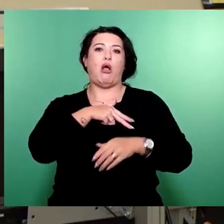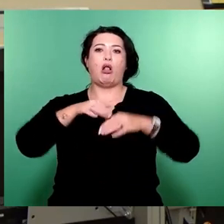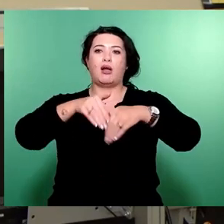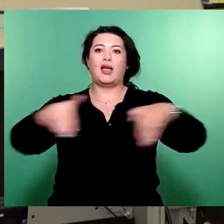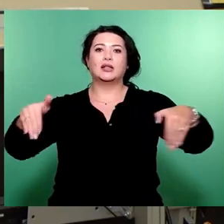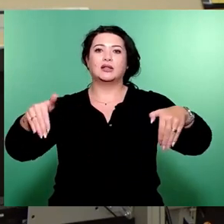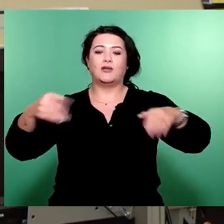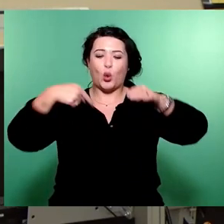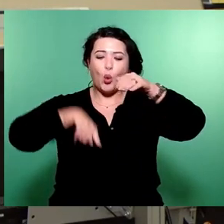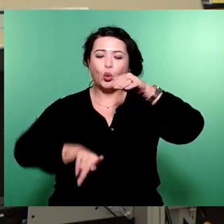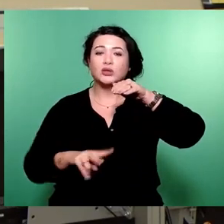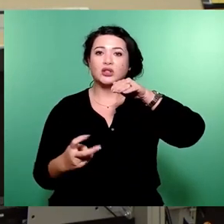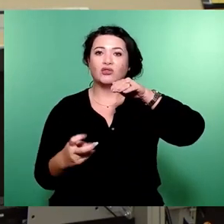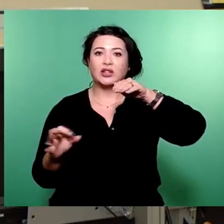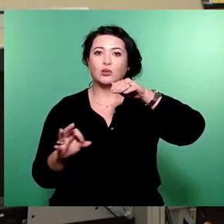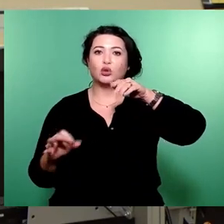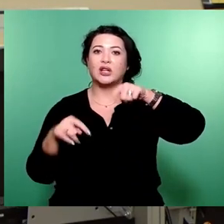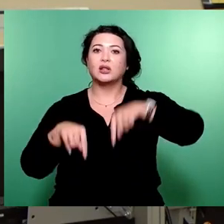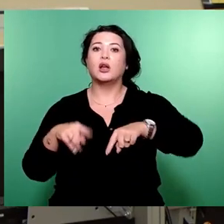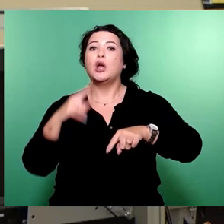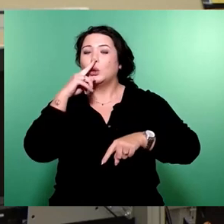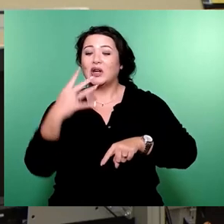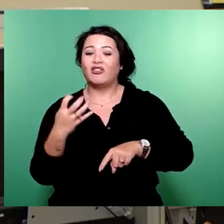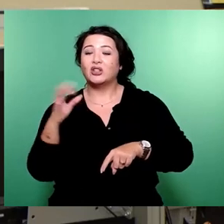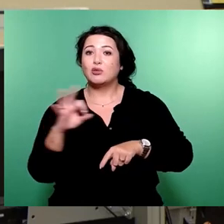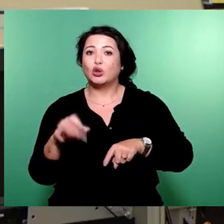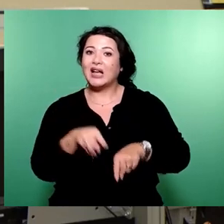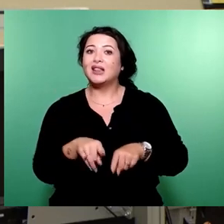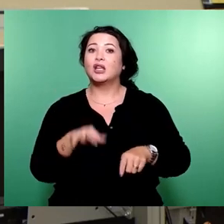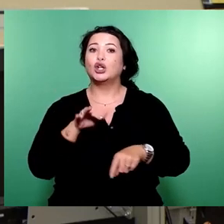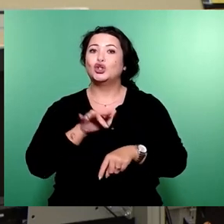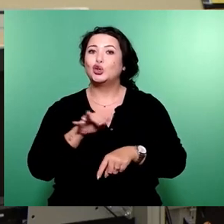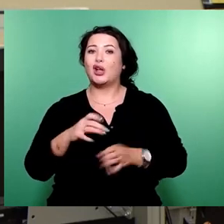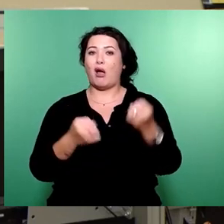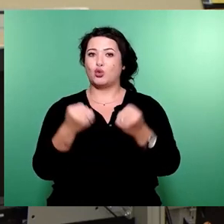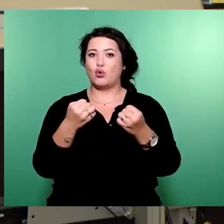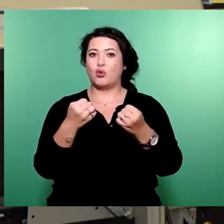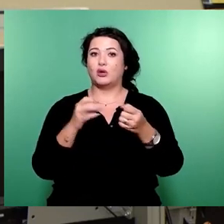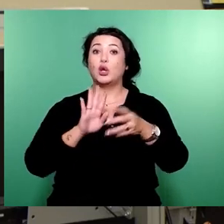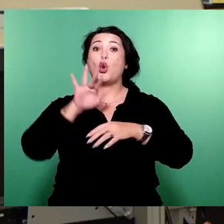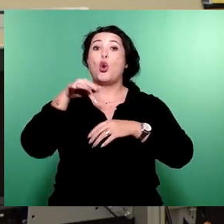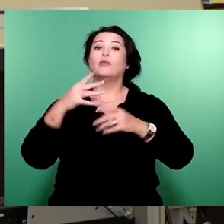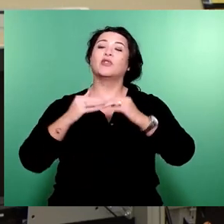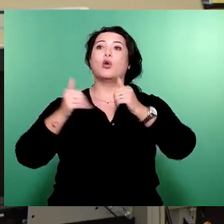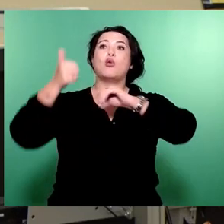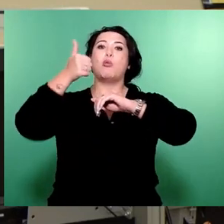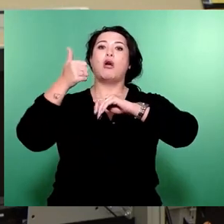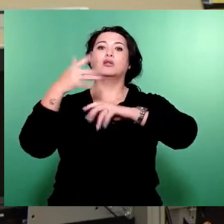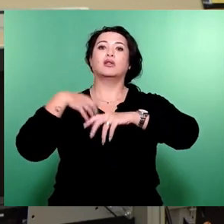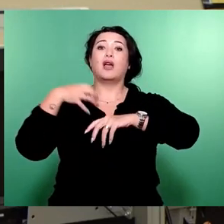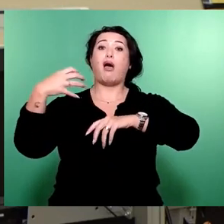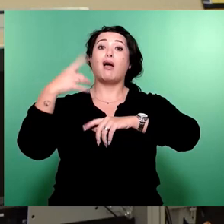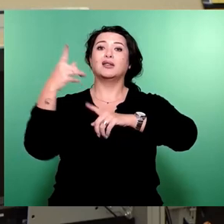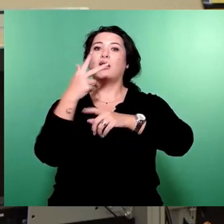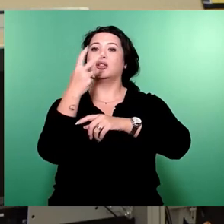verfügen 40 Prozent der Familien über ein Fahrzeug. Und bei den oberen 20 Prozent sind es 90 Prozent der Familien,